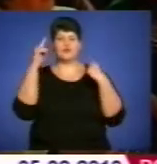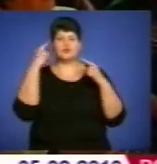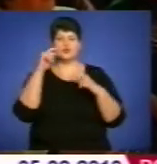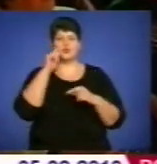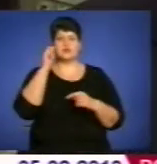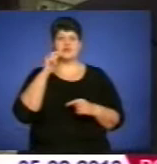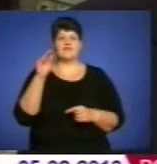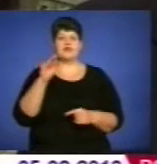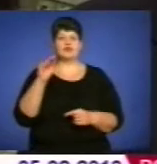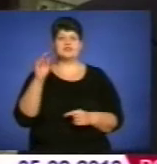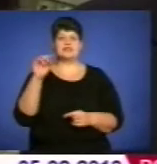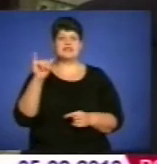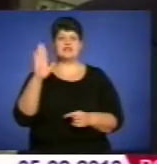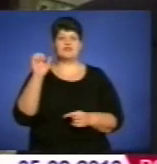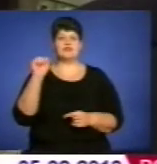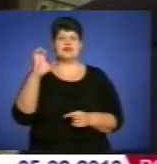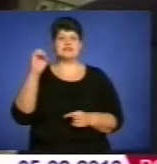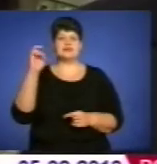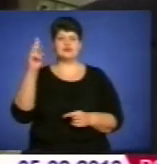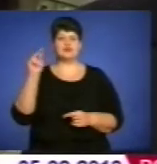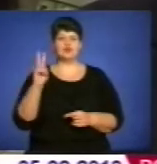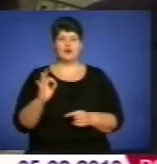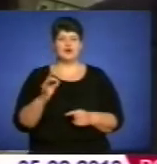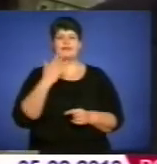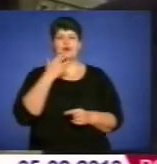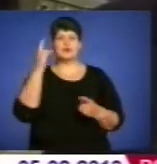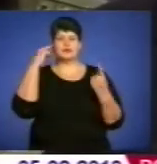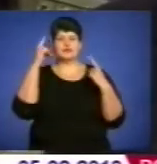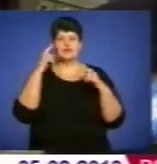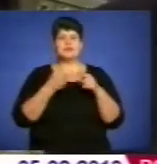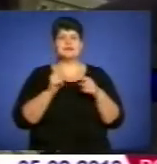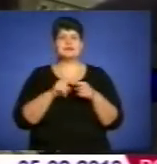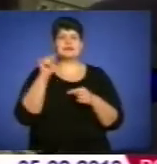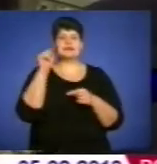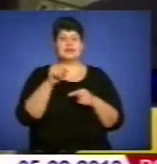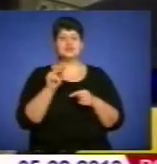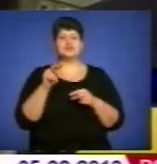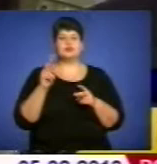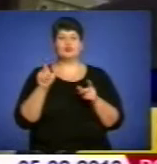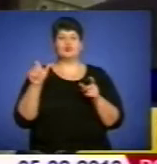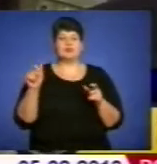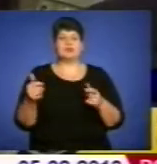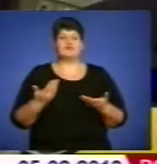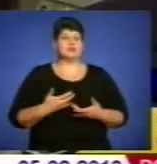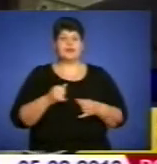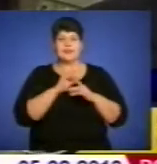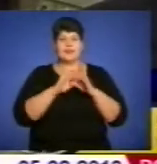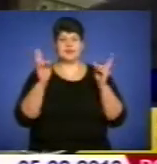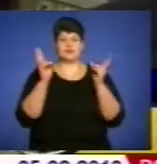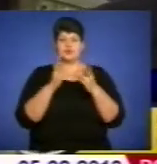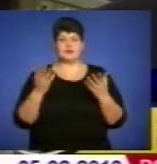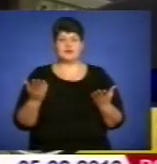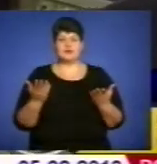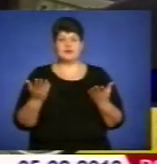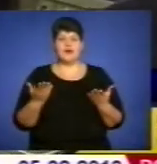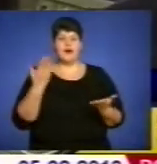Васєчко. Народна творчість – це те, з чим людина в житті не зустрілася, в силу багатьох різних причин. Але